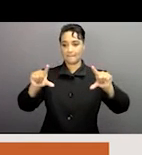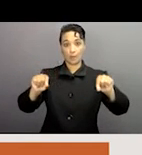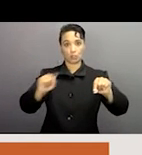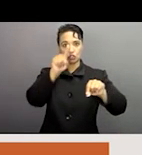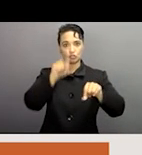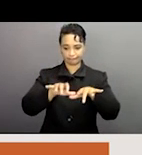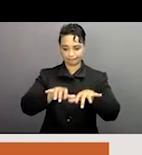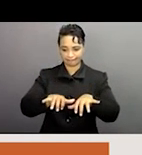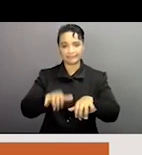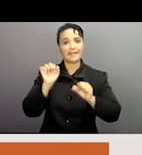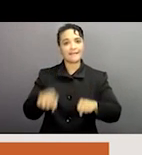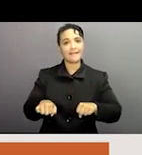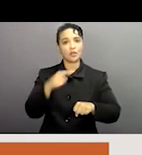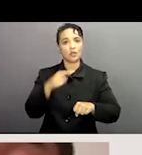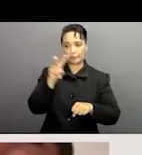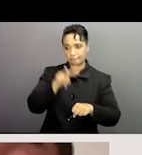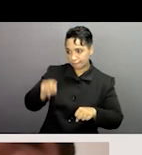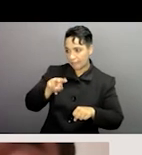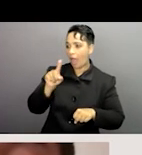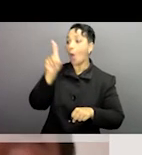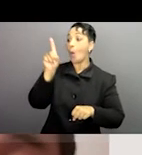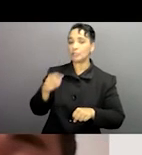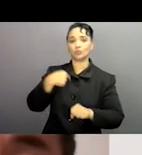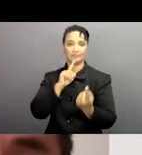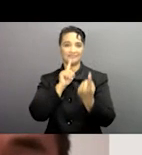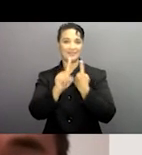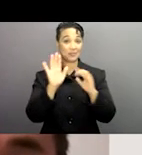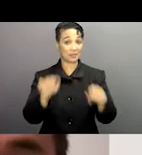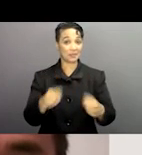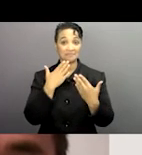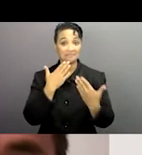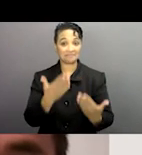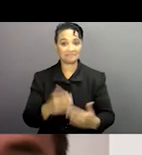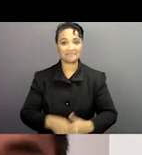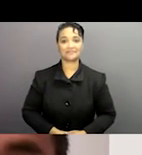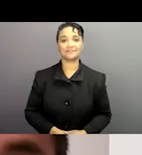donc la boîte de questions réponses et la lumière de ceci on pourrait vous répondre